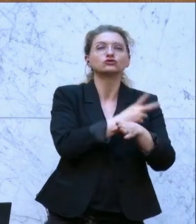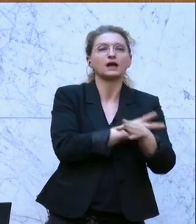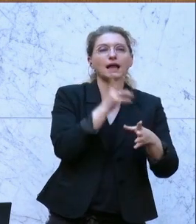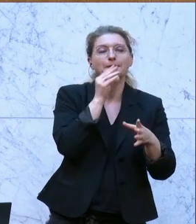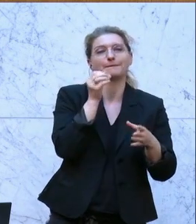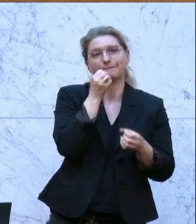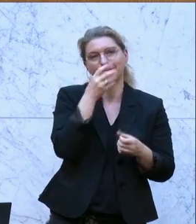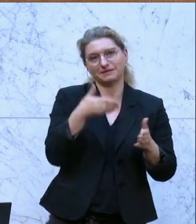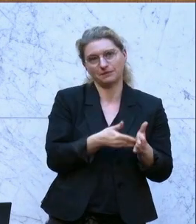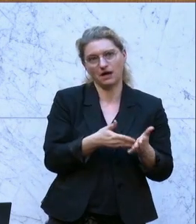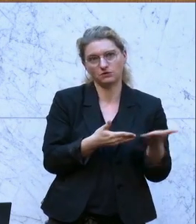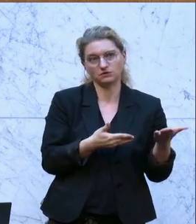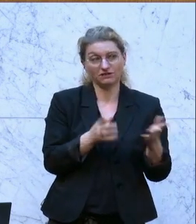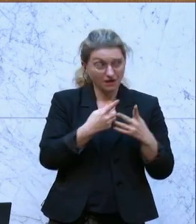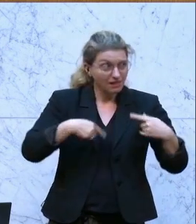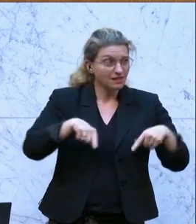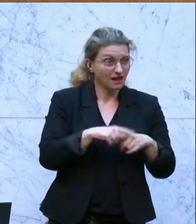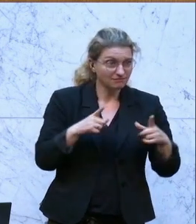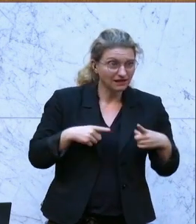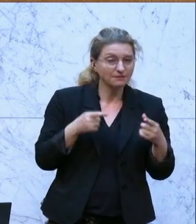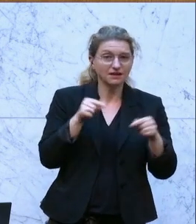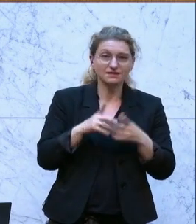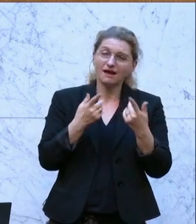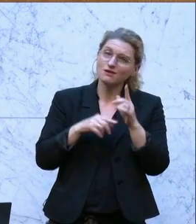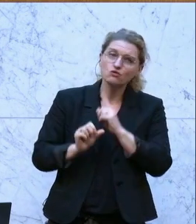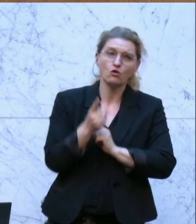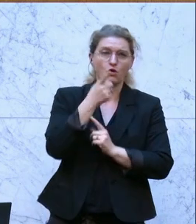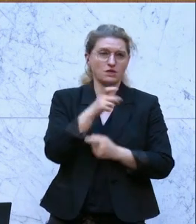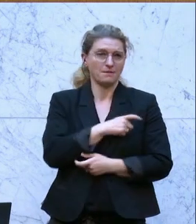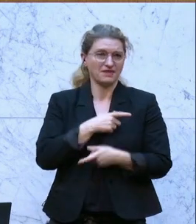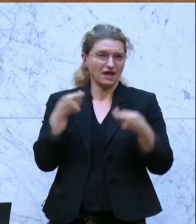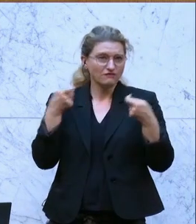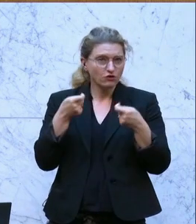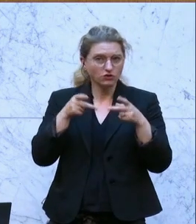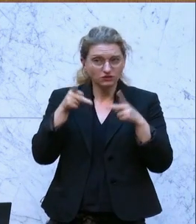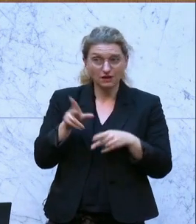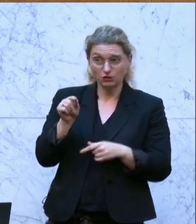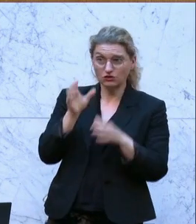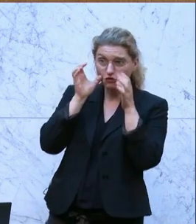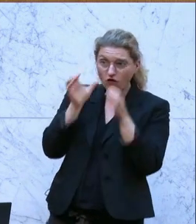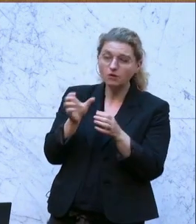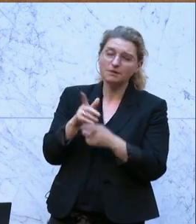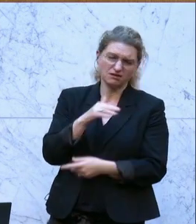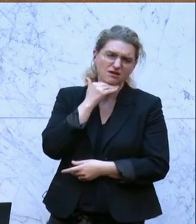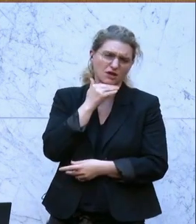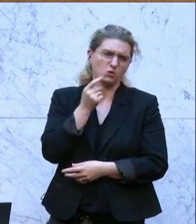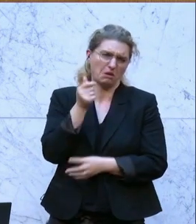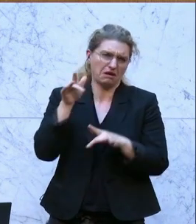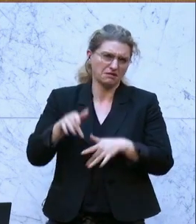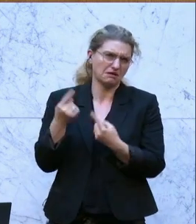Dass sie nämlich, obwohl wir im Land leben, das über eine der höchsten Parteienförderungen verfügt, das heißt, die ÖVP hätte wahrlich genug Geld,